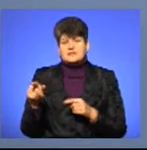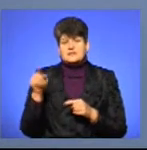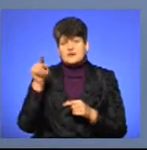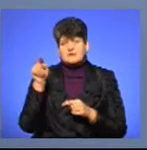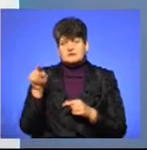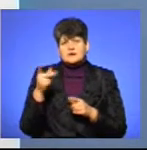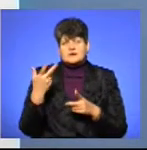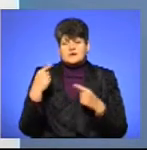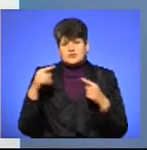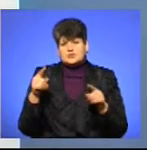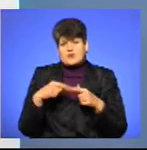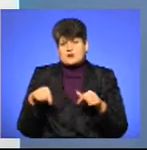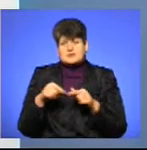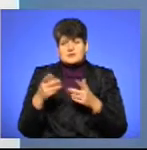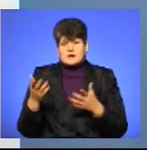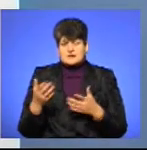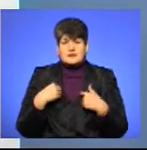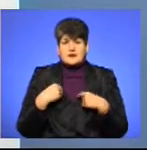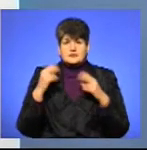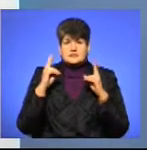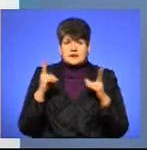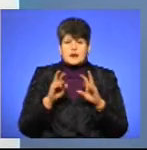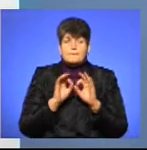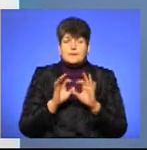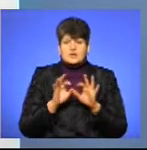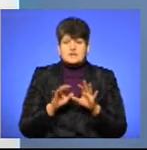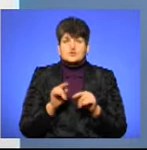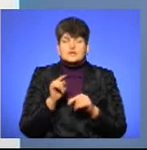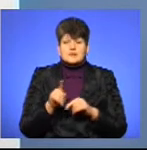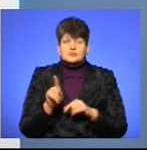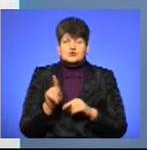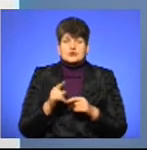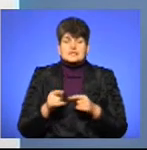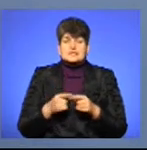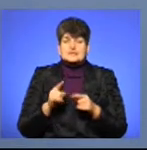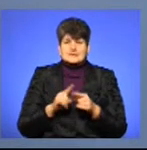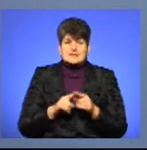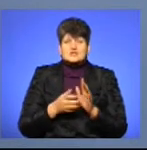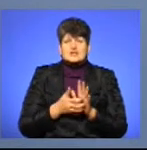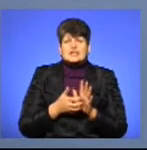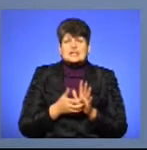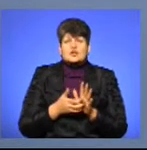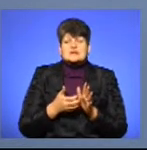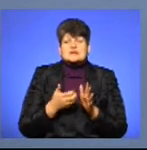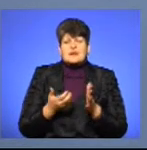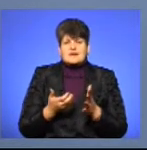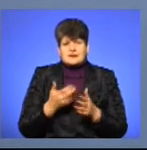довкілля, в інші організації. Ну, я не знаю, я пояснюю тільки тим, що це ще недостатня